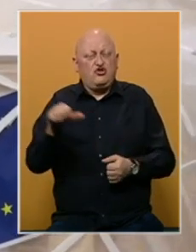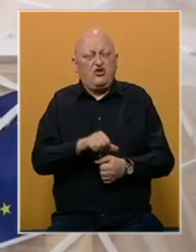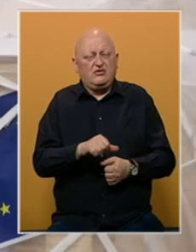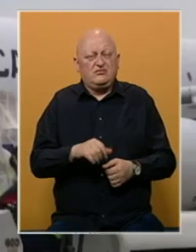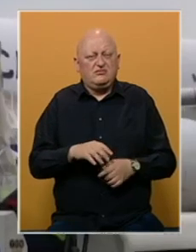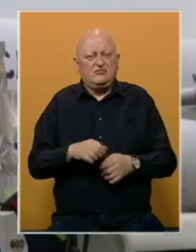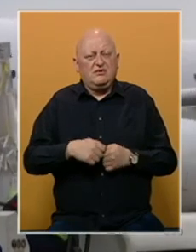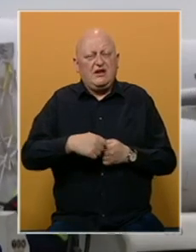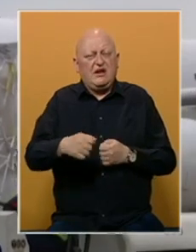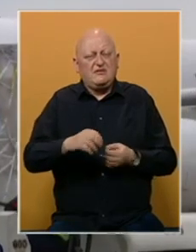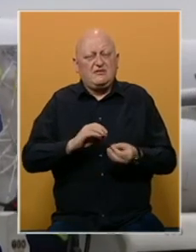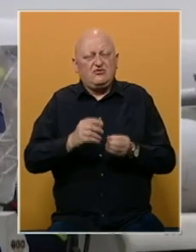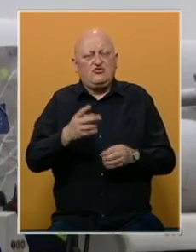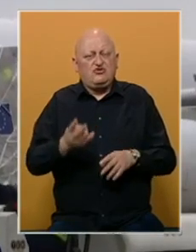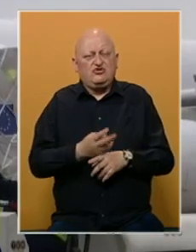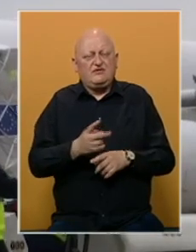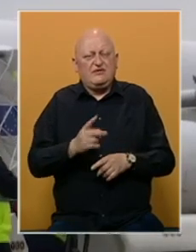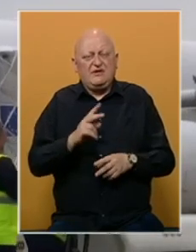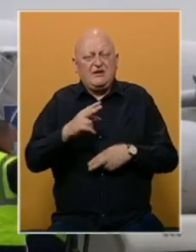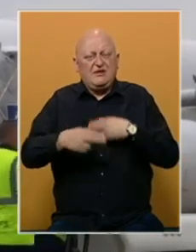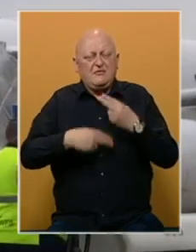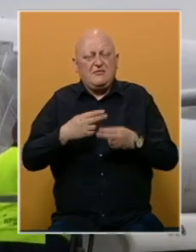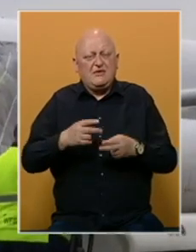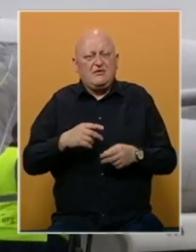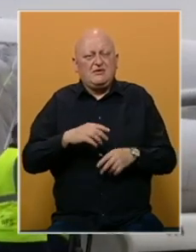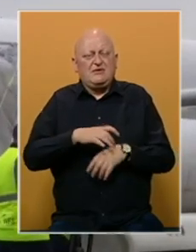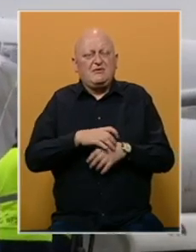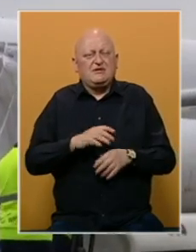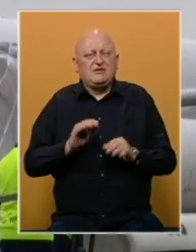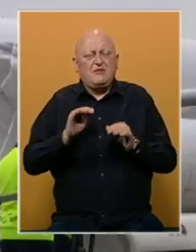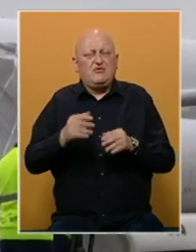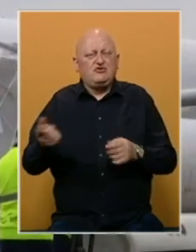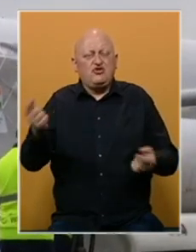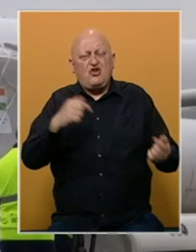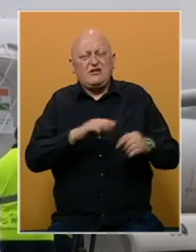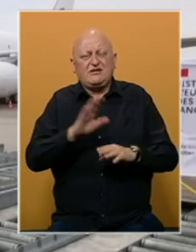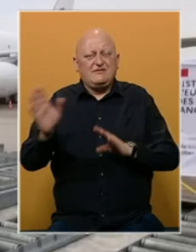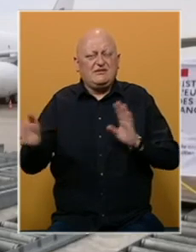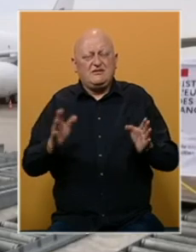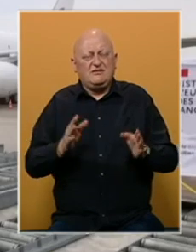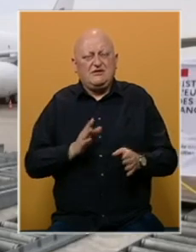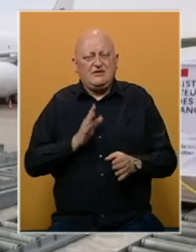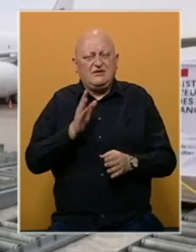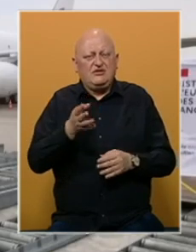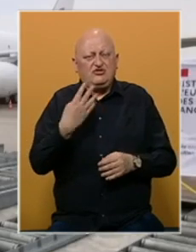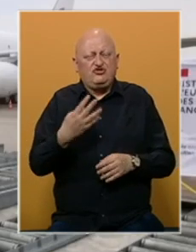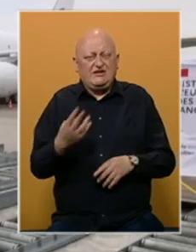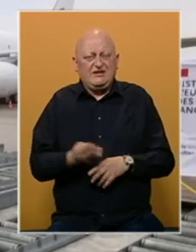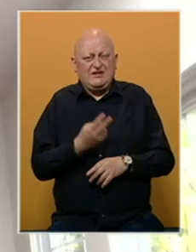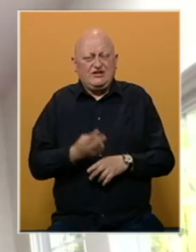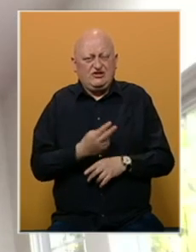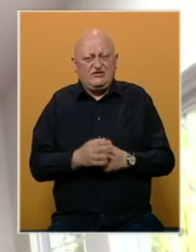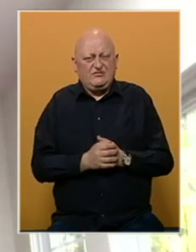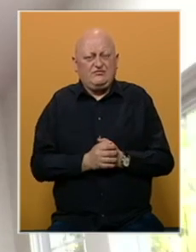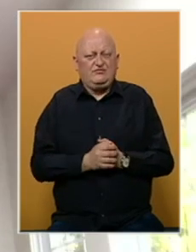Razmjeri zdravstvene krize u toj zemlji su nesagledivi. Medicinska pomoć stiže sa svih strana, direktno i za 40 zemalja.